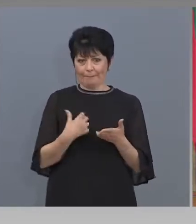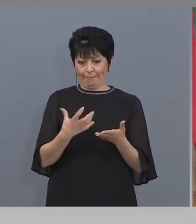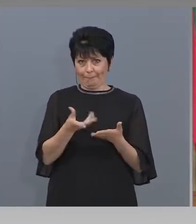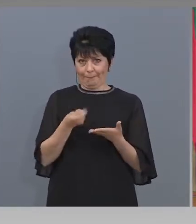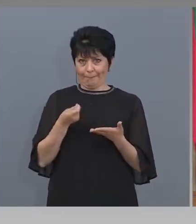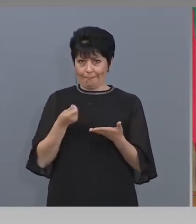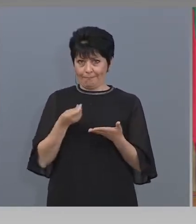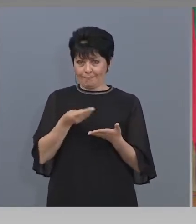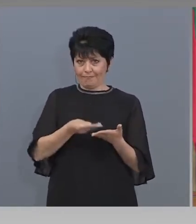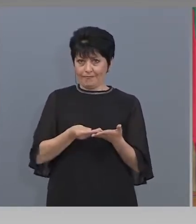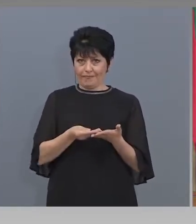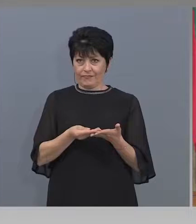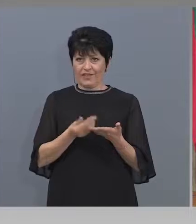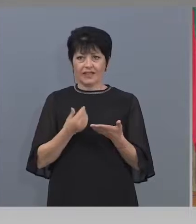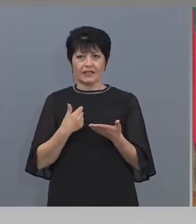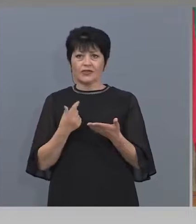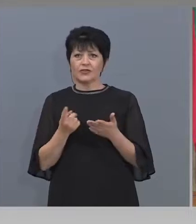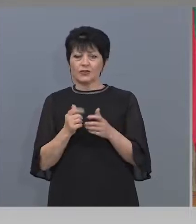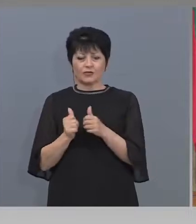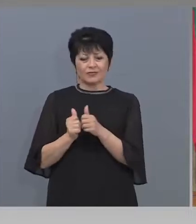несъвместимост в ползването.